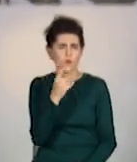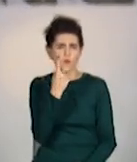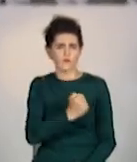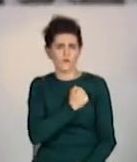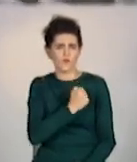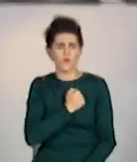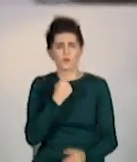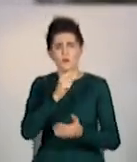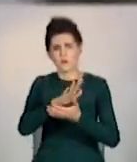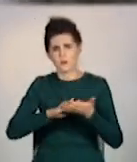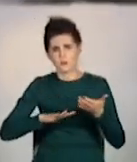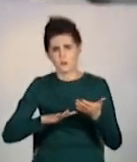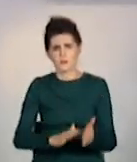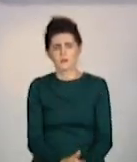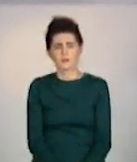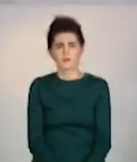військовий поранений.